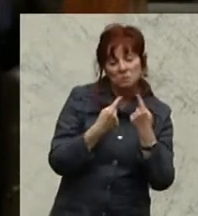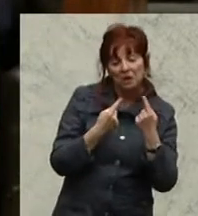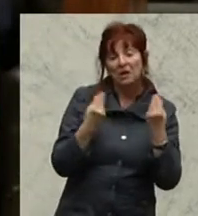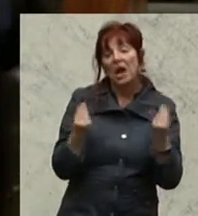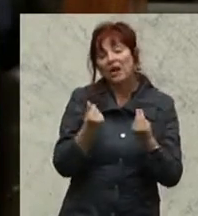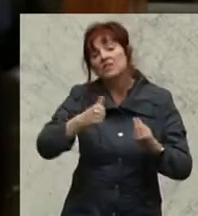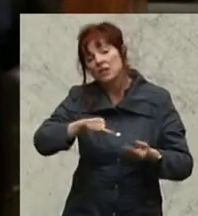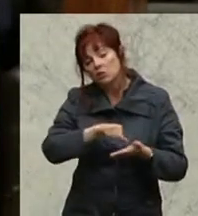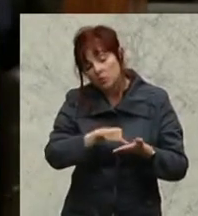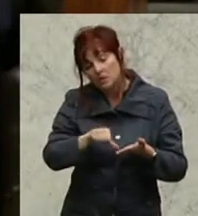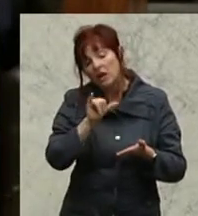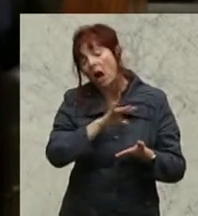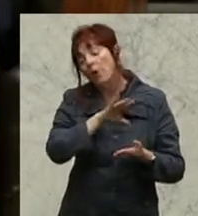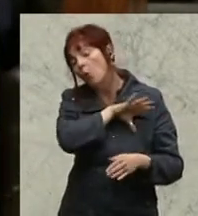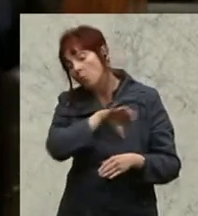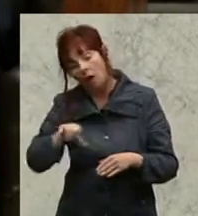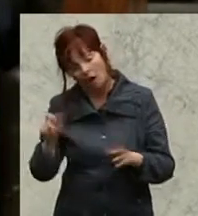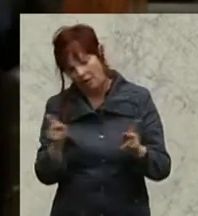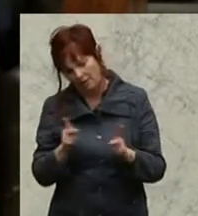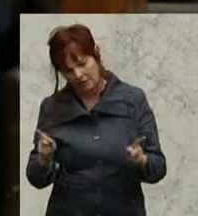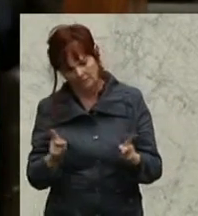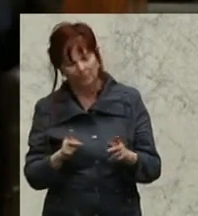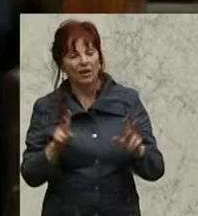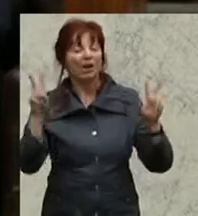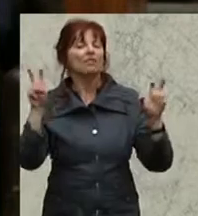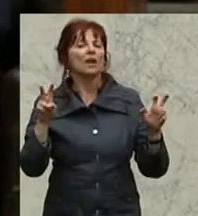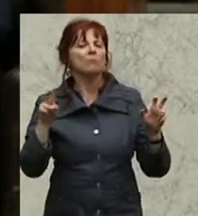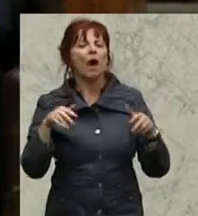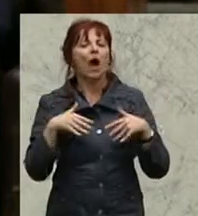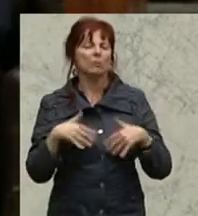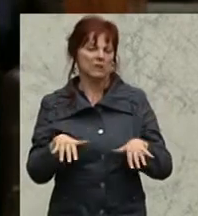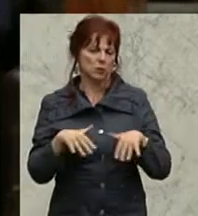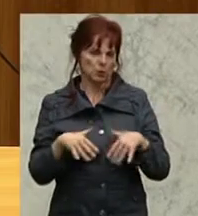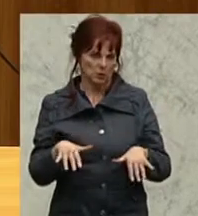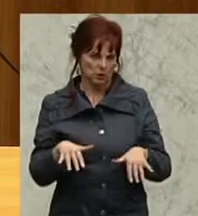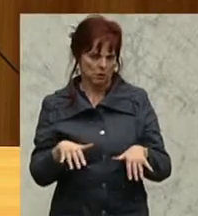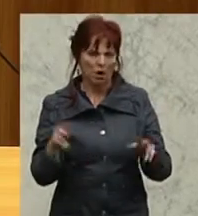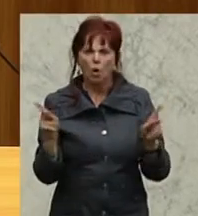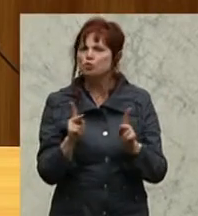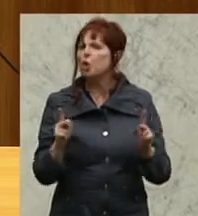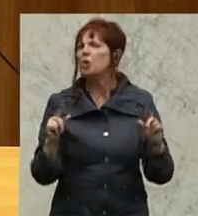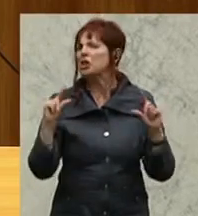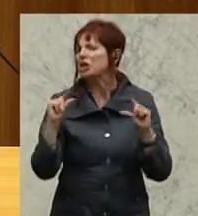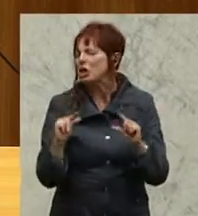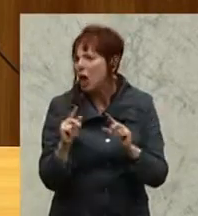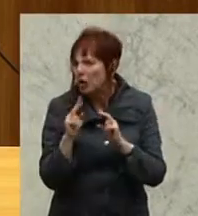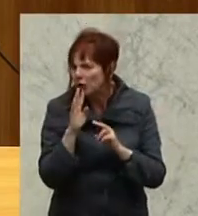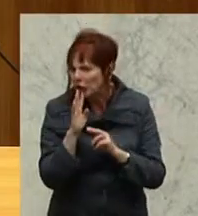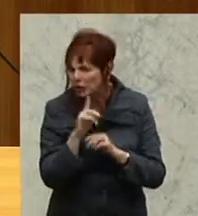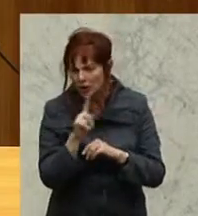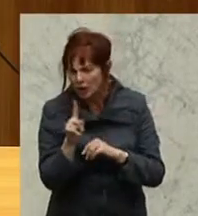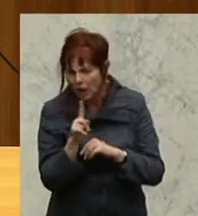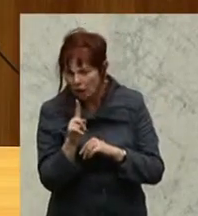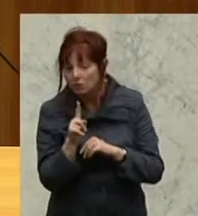Aber jetzt einmal zu dem Thema, die Arbeitslosigkeit. Die sollte nicht verniedlicht werden in Österreich. Weil wir haben die höchste Arbeitslosigkeit seit Kriegshende.